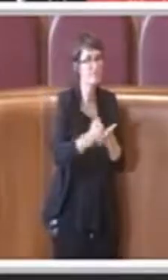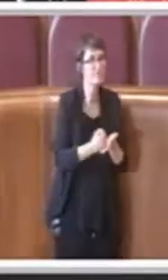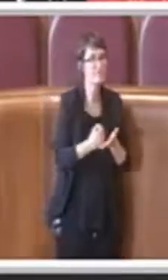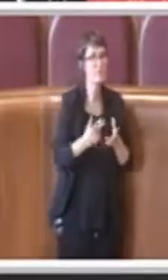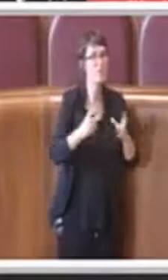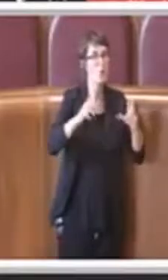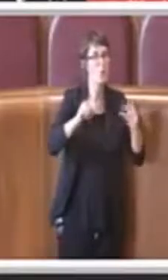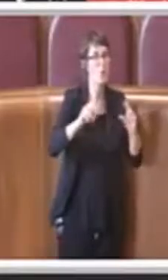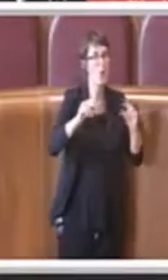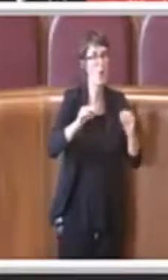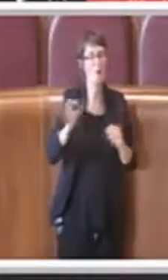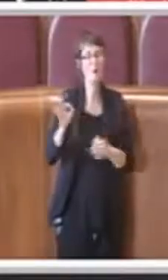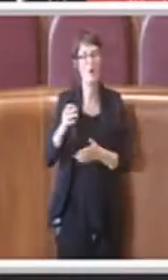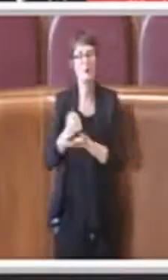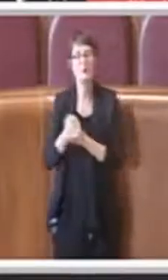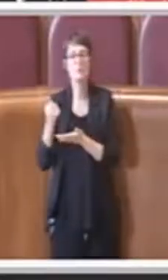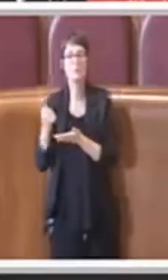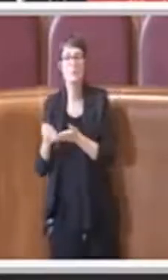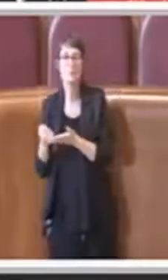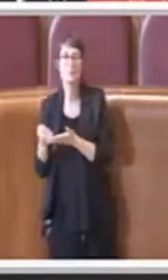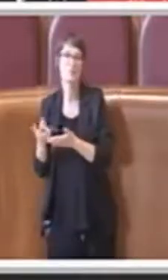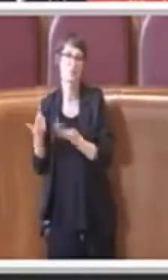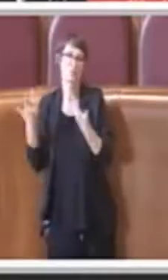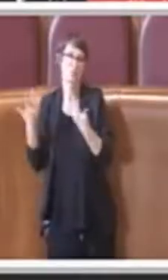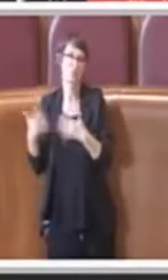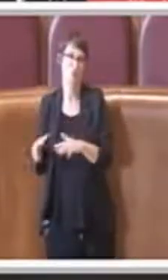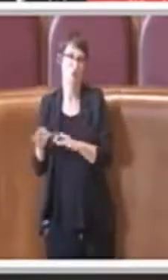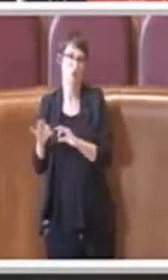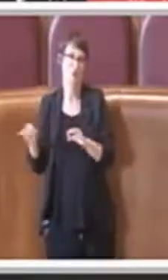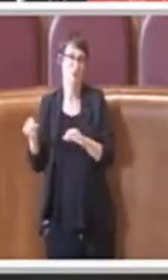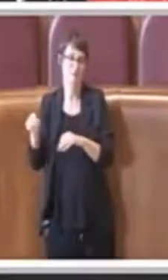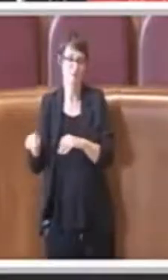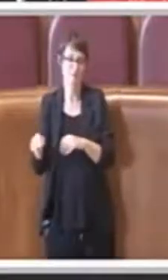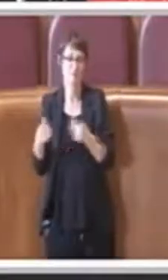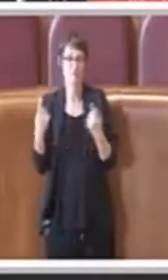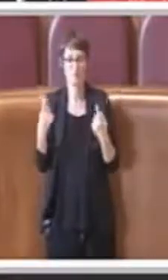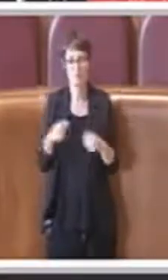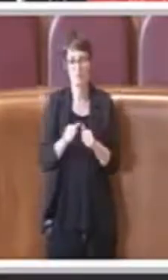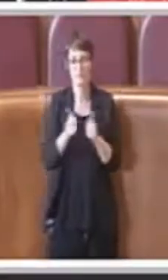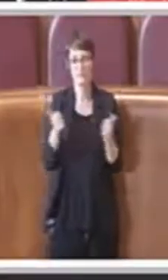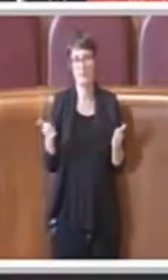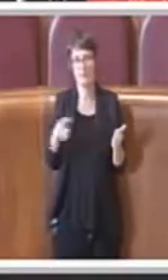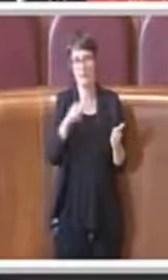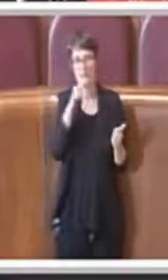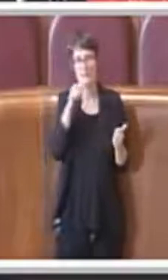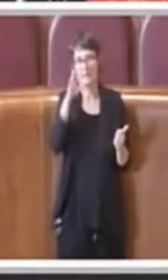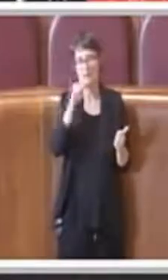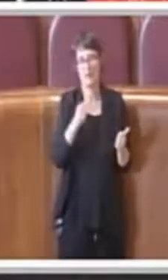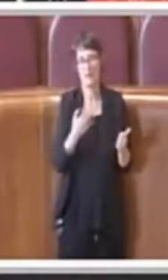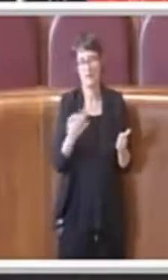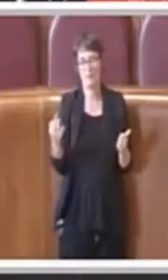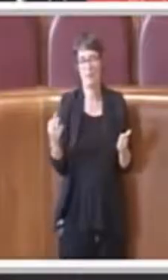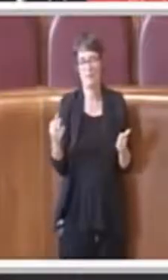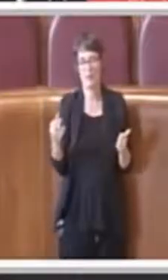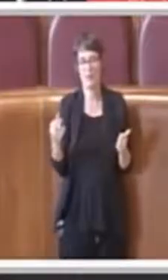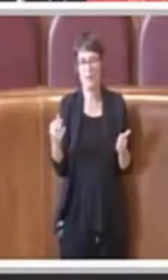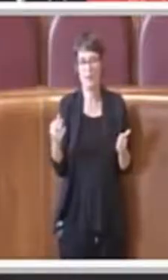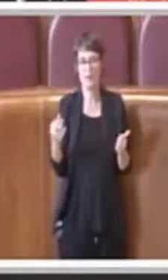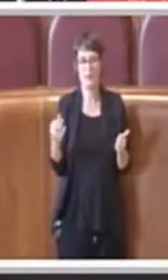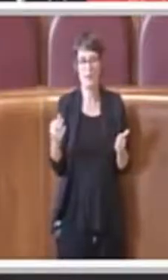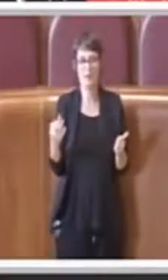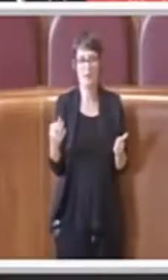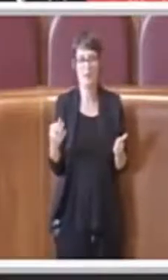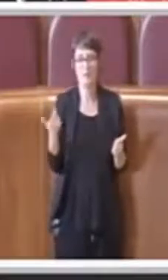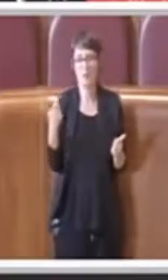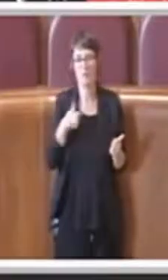su nuove concessioni. È secondo me la chiave di lettura, il motivo per cui io invito a votare no